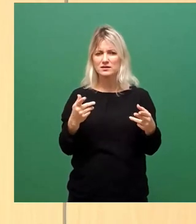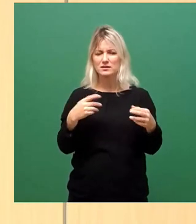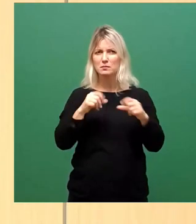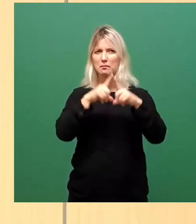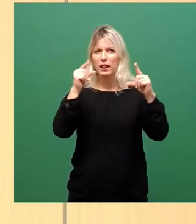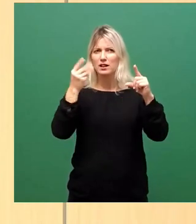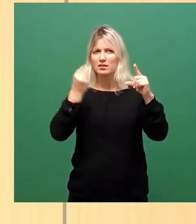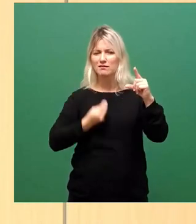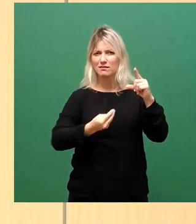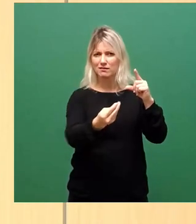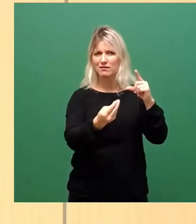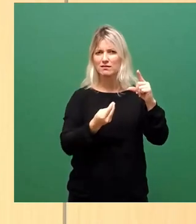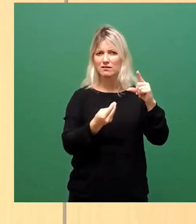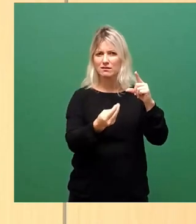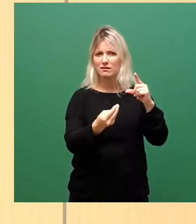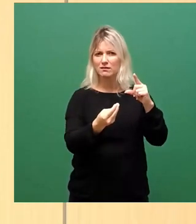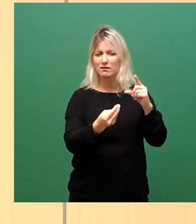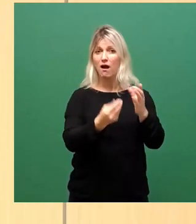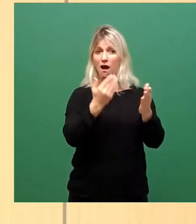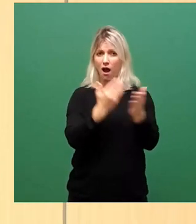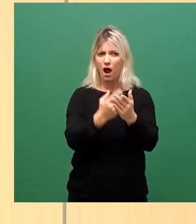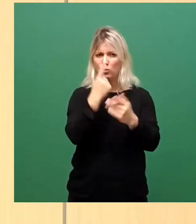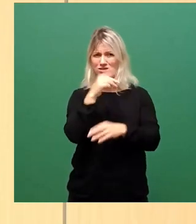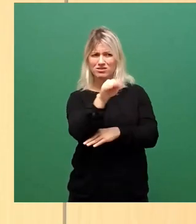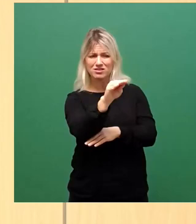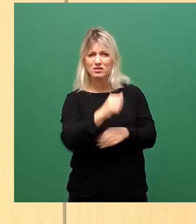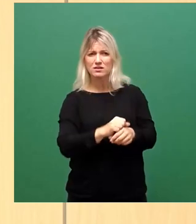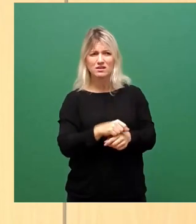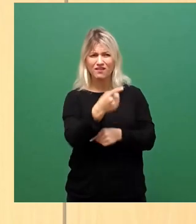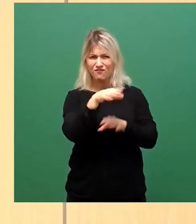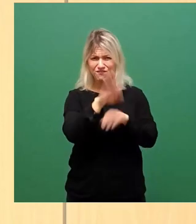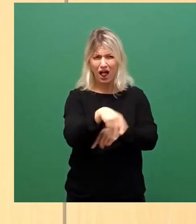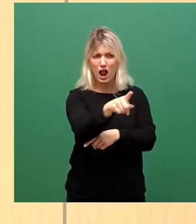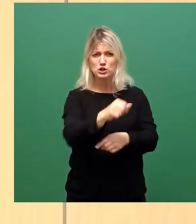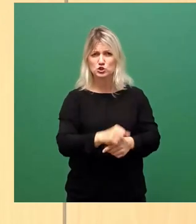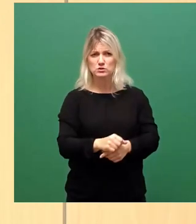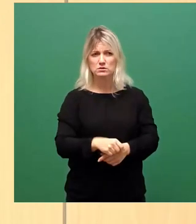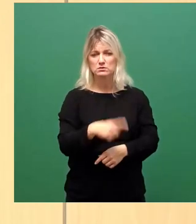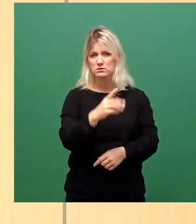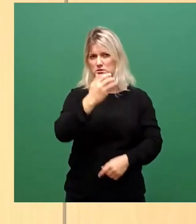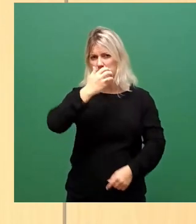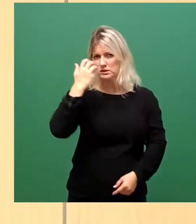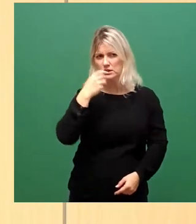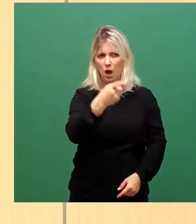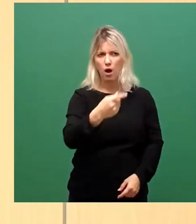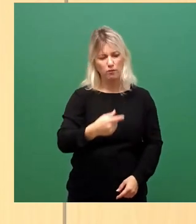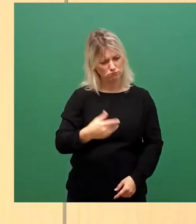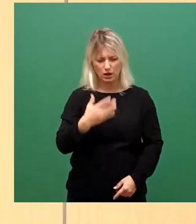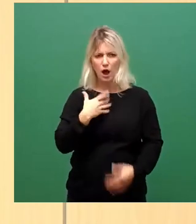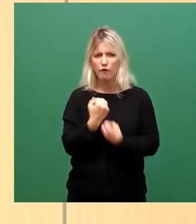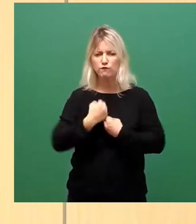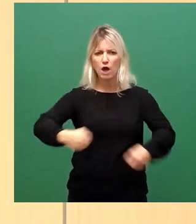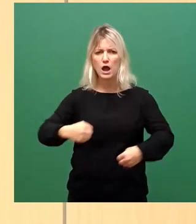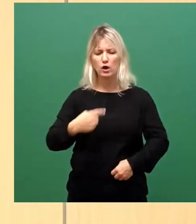wenn derjenige dann auch noch angesprochen wird, du bist auf dem falschen Weg, dann wird der sauer, das ist meine Freiheit, hier darf ich doch